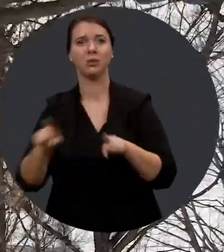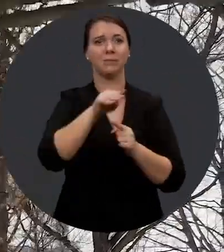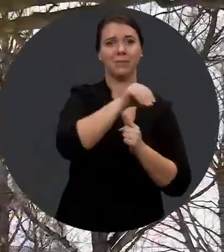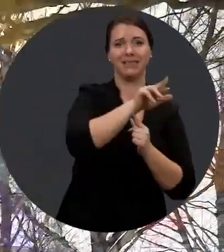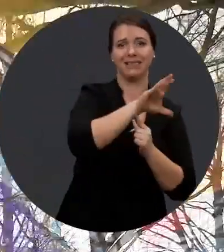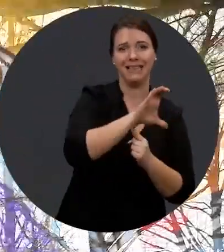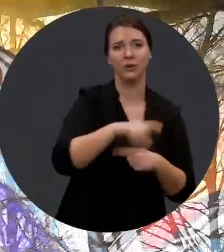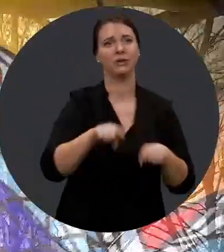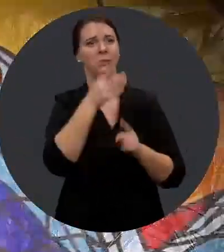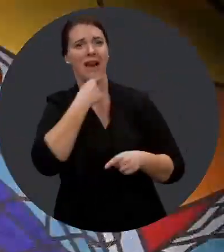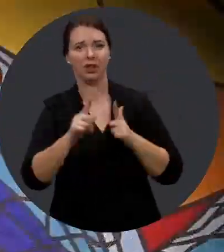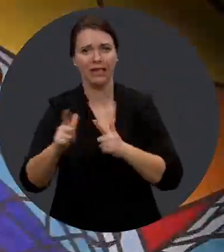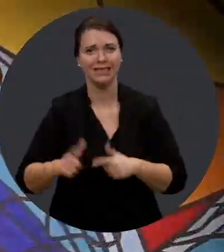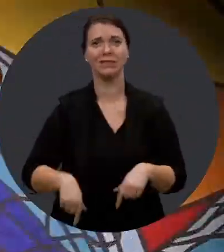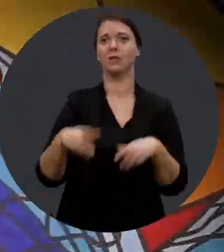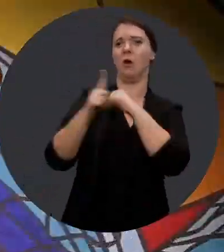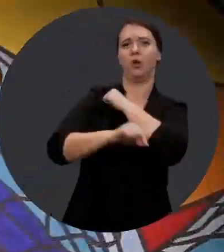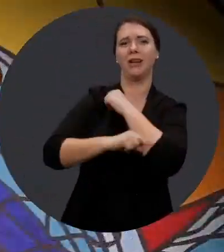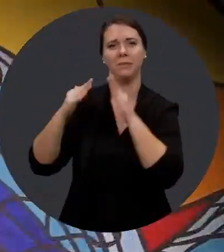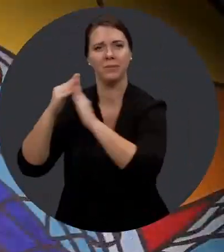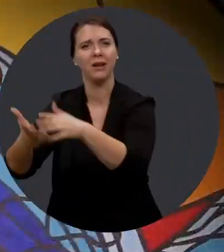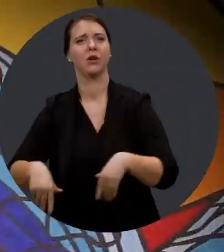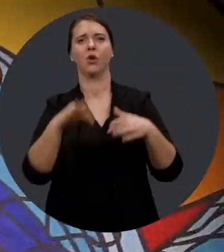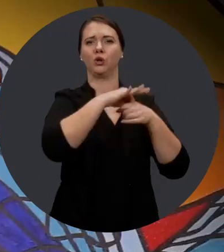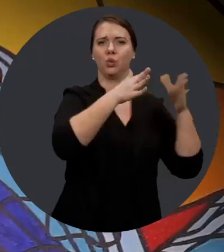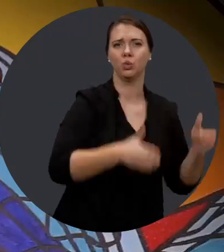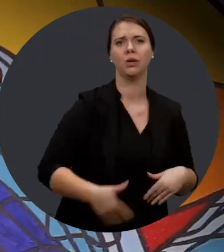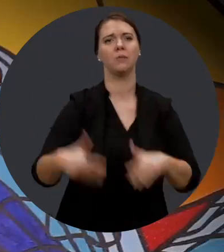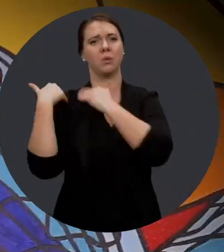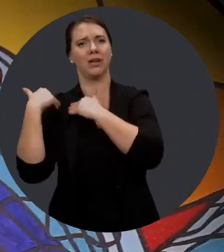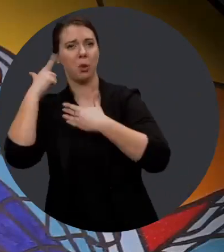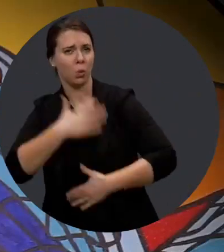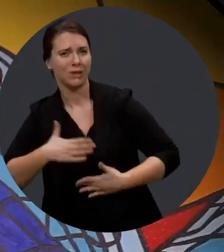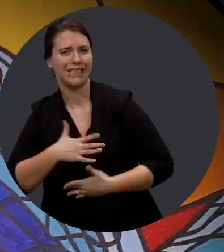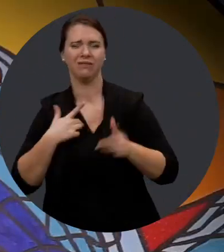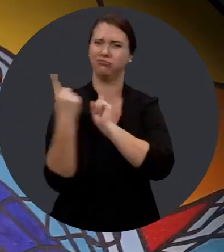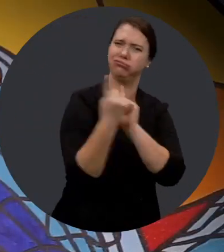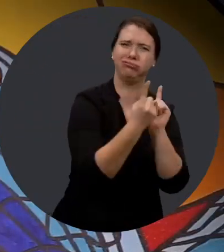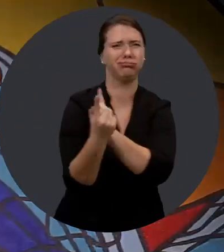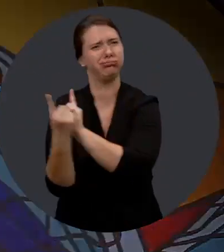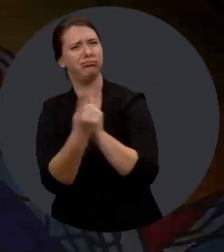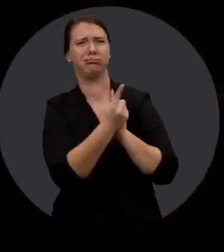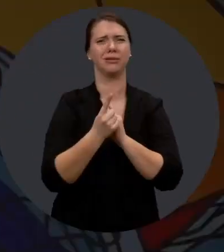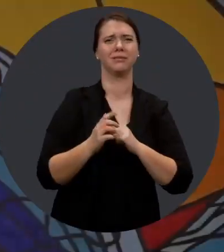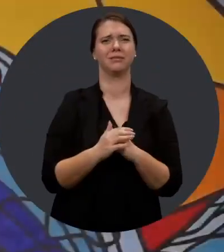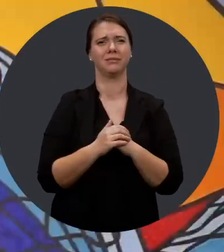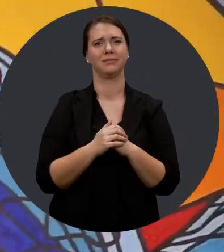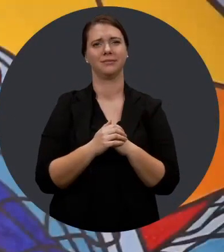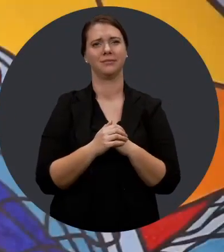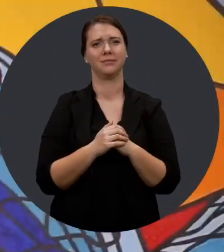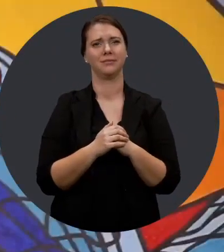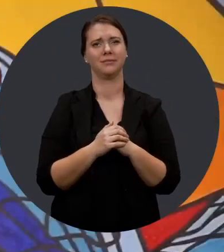Avec le « Virage inclusif », on est allé à la rencontre des 20 municipalités de Bellechasse et aussi de la MRC de Bellechasse. On a rencontré des